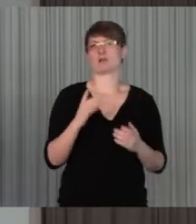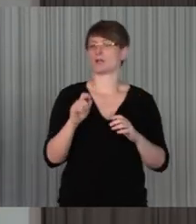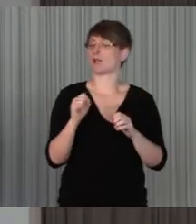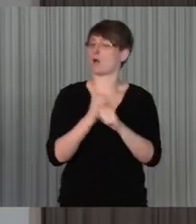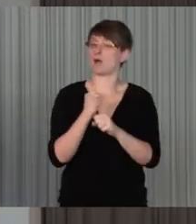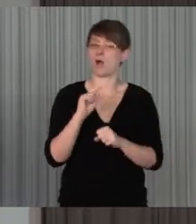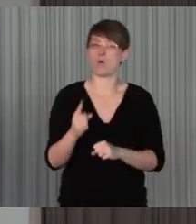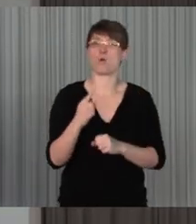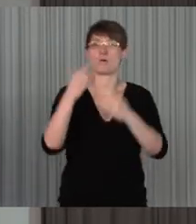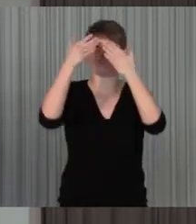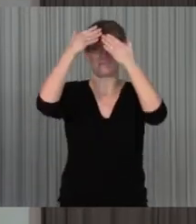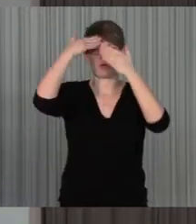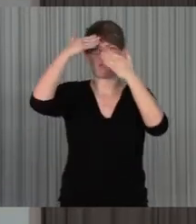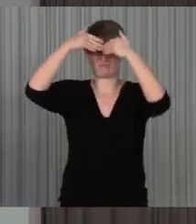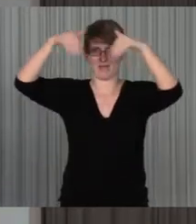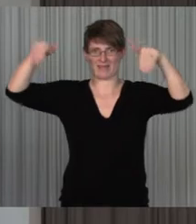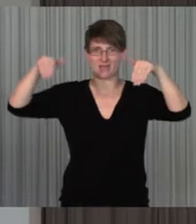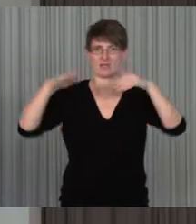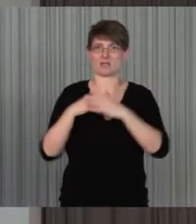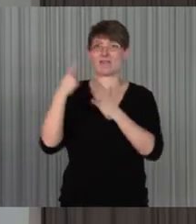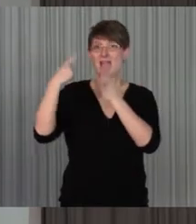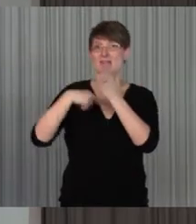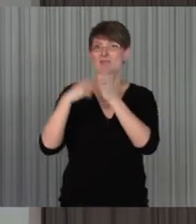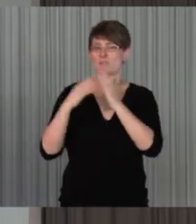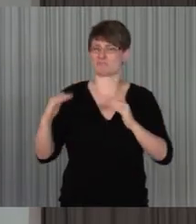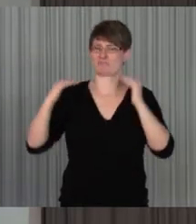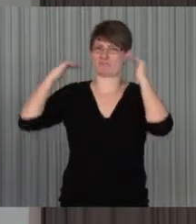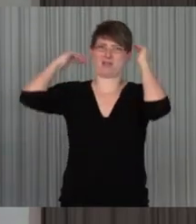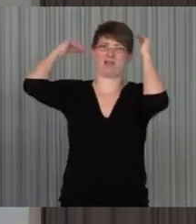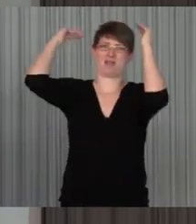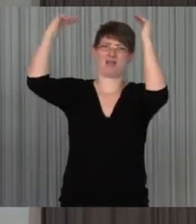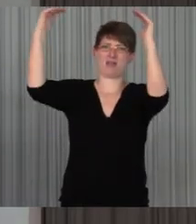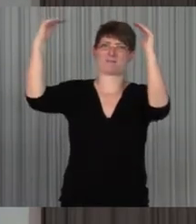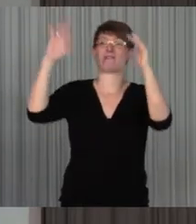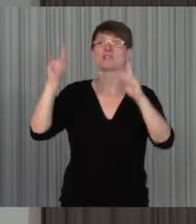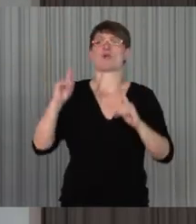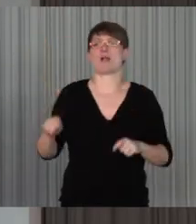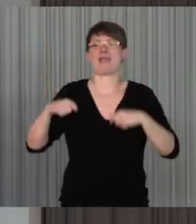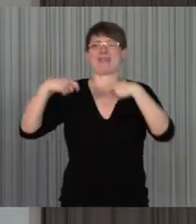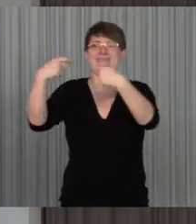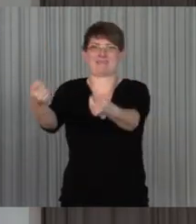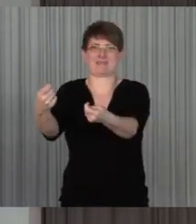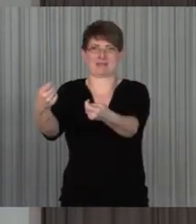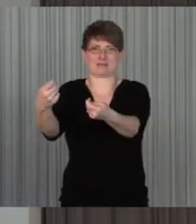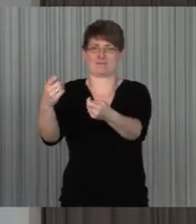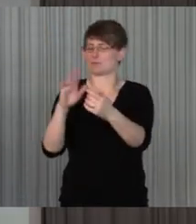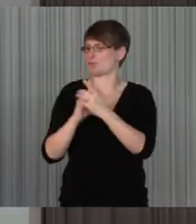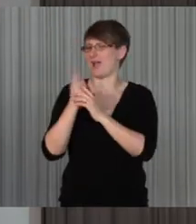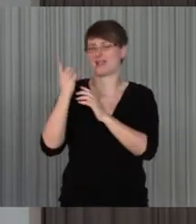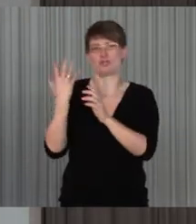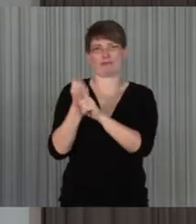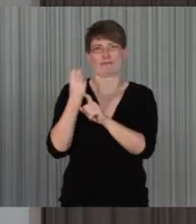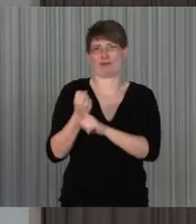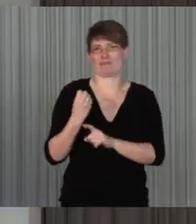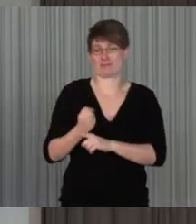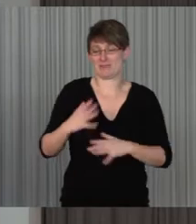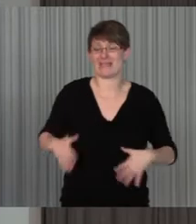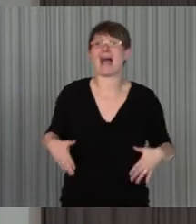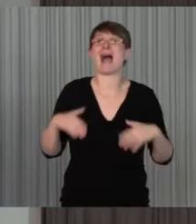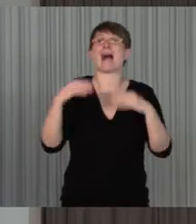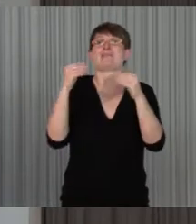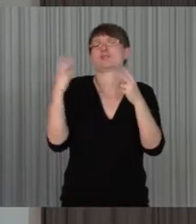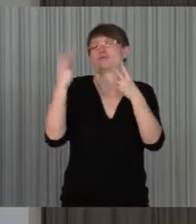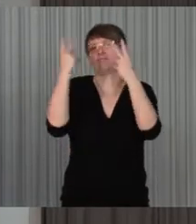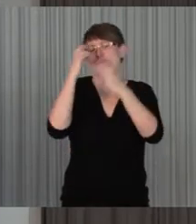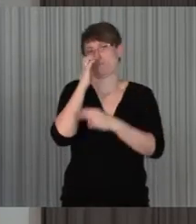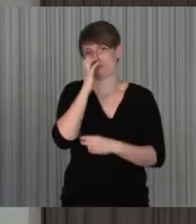in den Köpfen sein, die Ansprüche zu hoch zu schrauben, was denn tatsächlich alles erfüllt sein muss, bevor man anfängt,